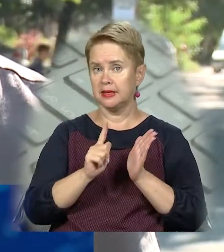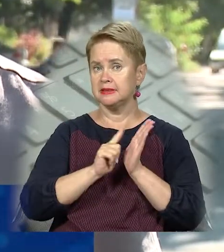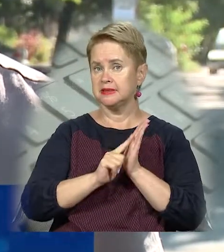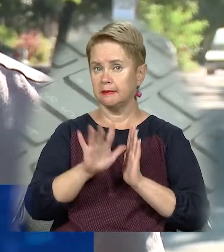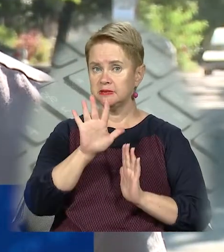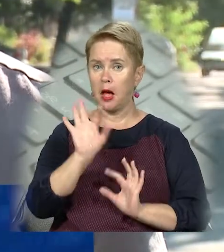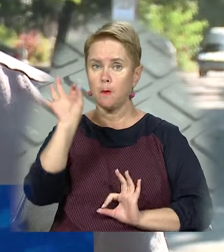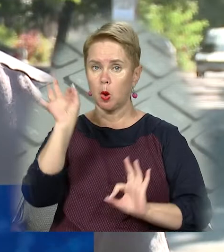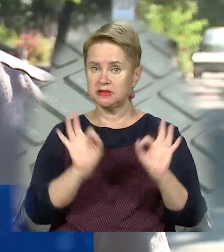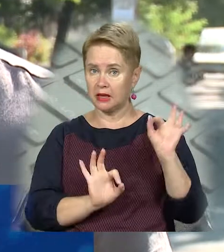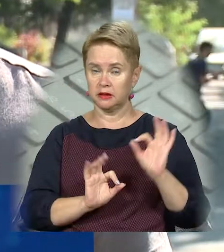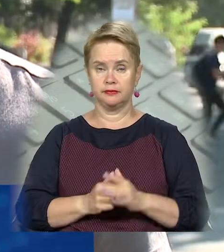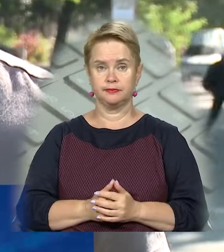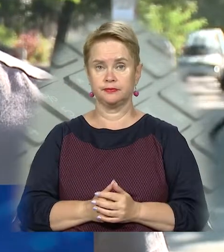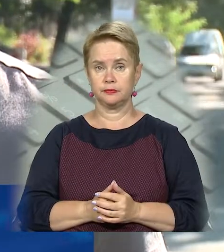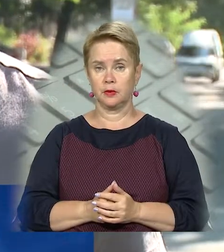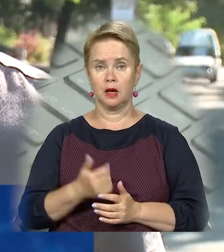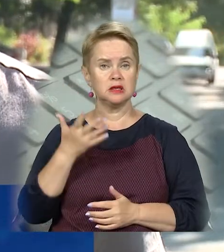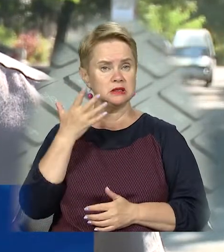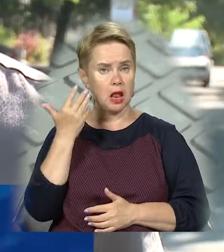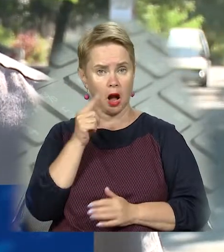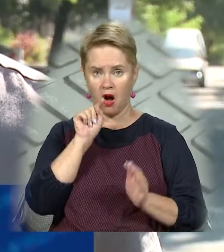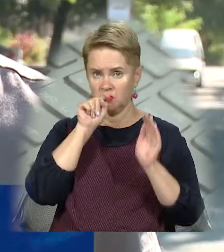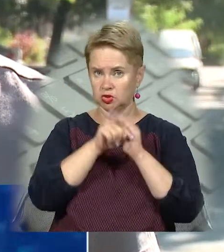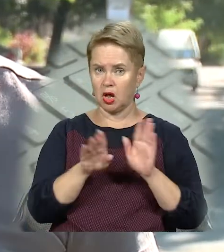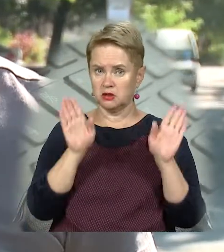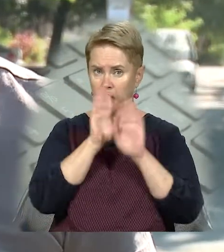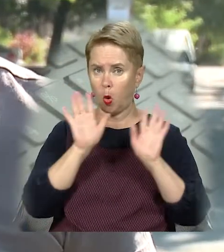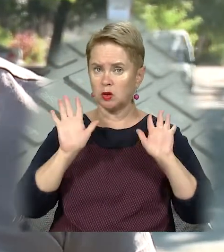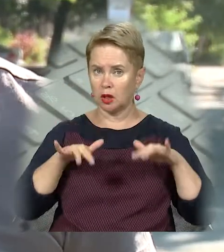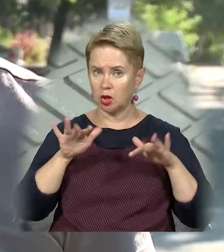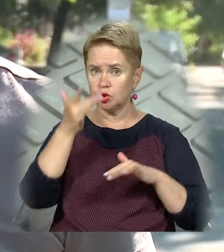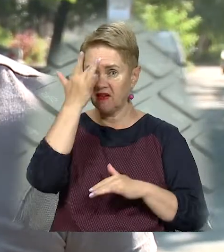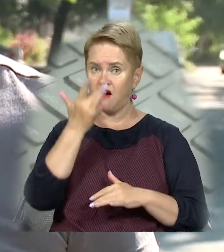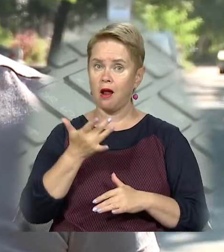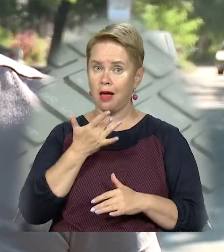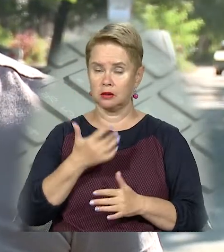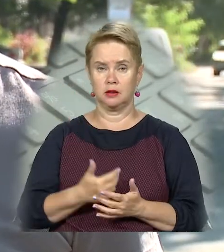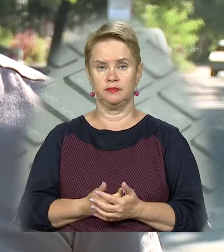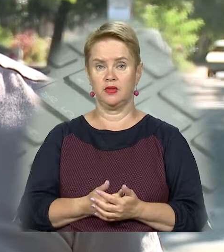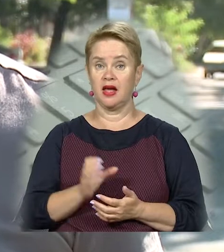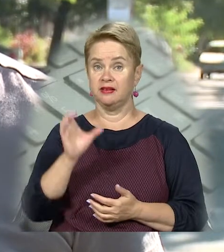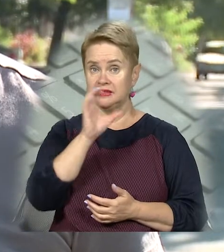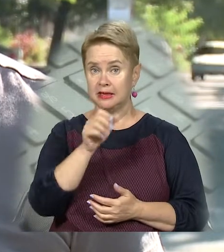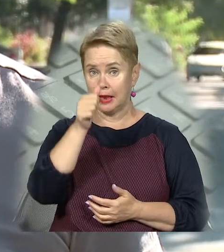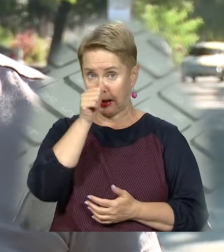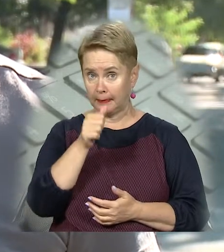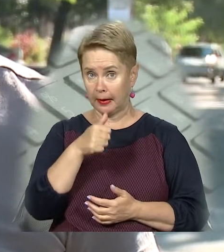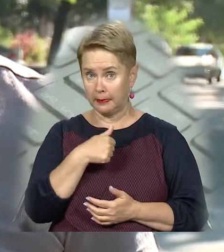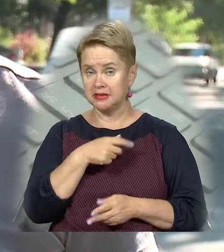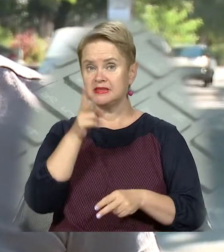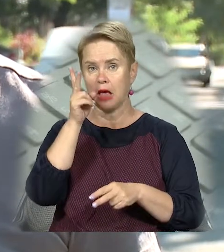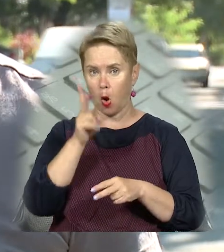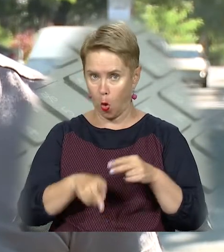75%. Слегка вмішалася погода, дождливе лето. Але в сентябрі місяць ми